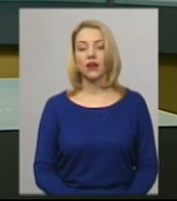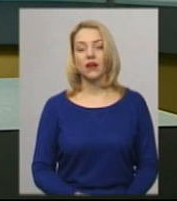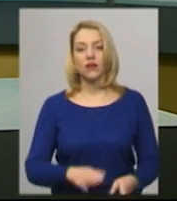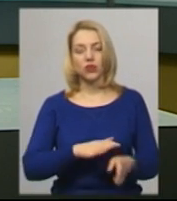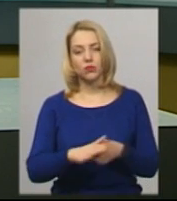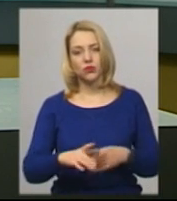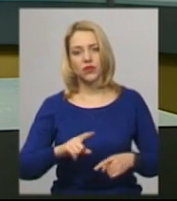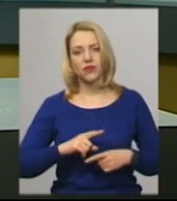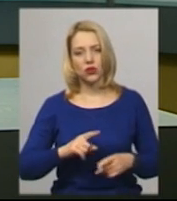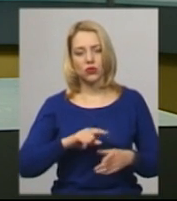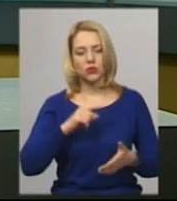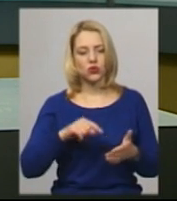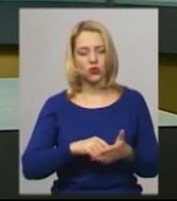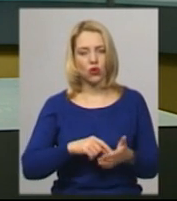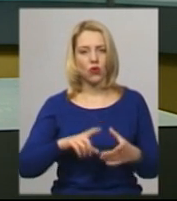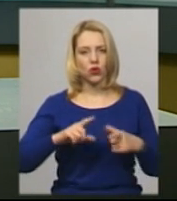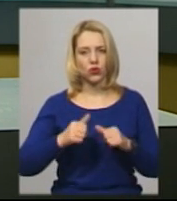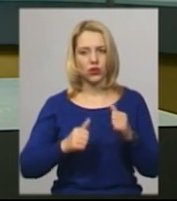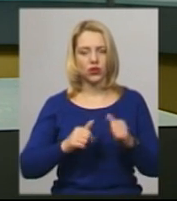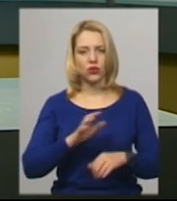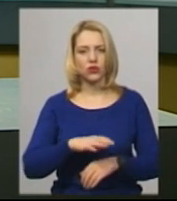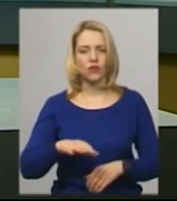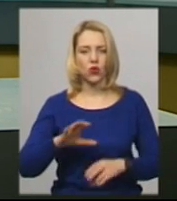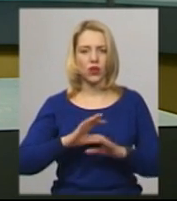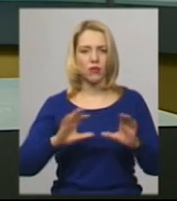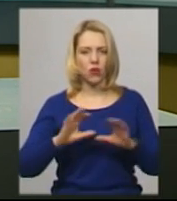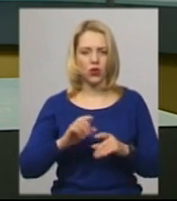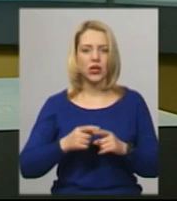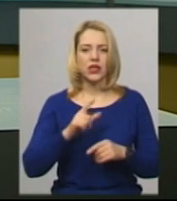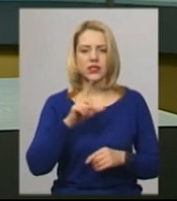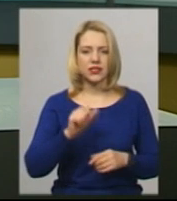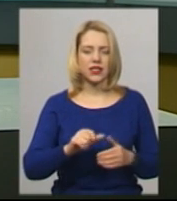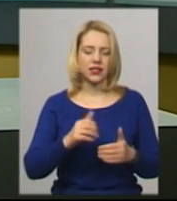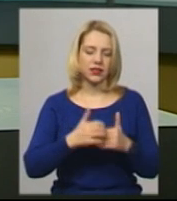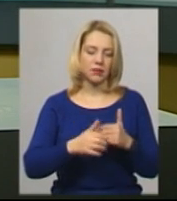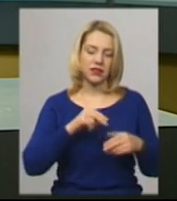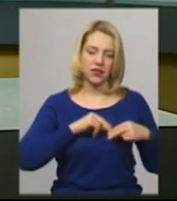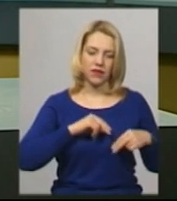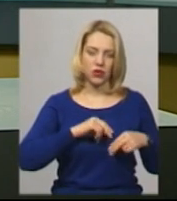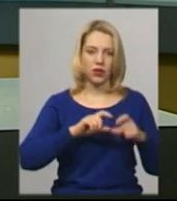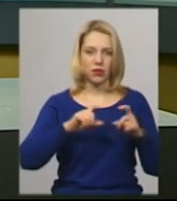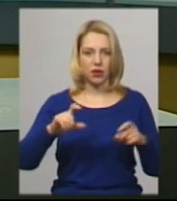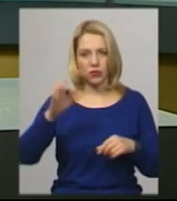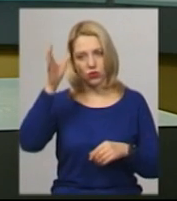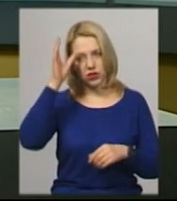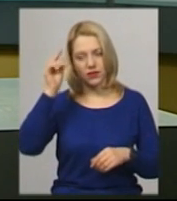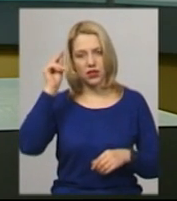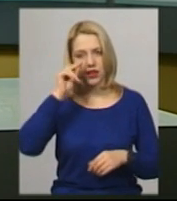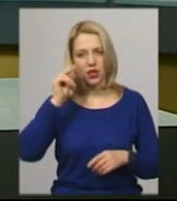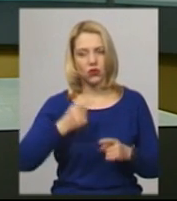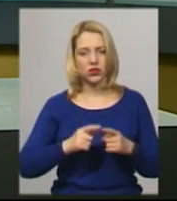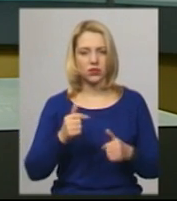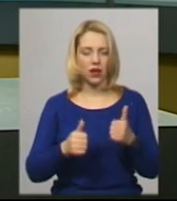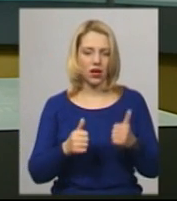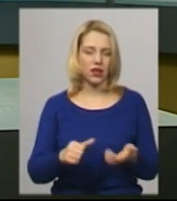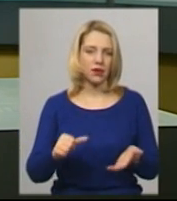Відбувся фінал міського турніру з волейболу серед працівників Департаменту освіти і науки. Змагання присвячені Дню Соборності України.